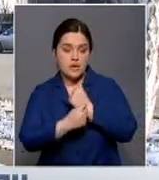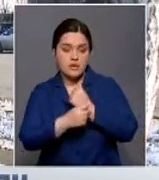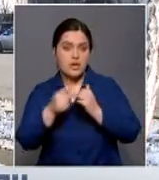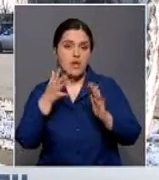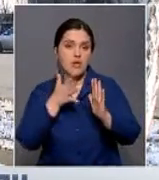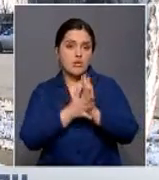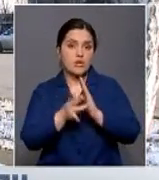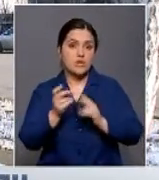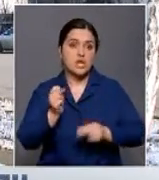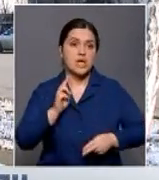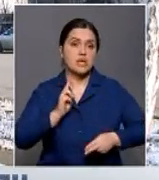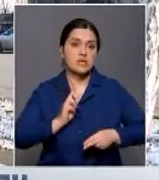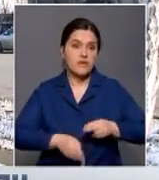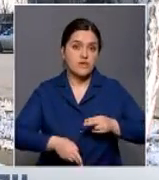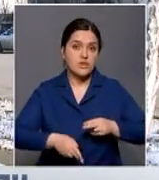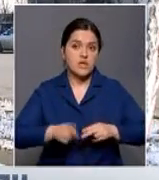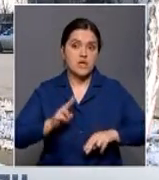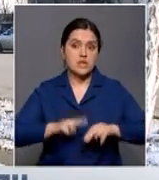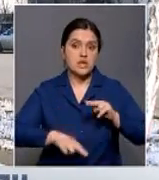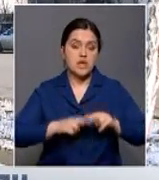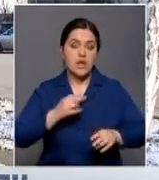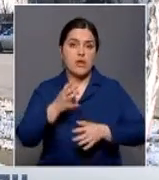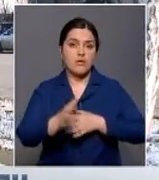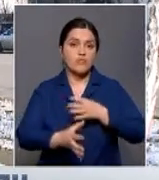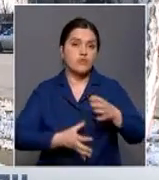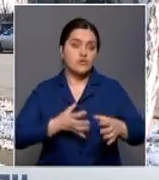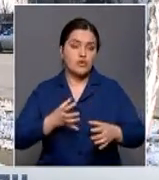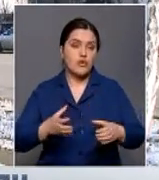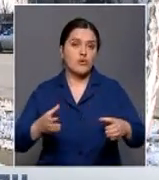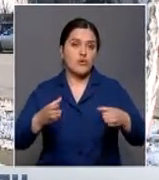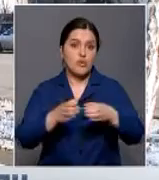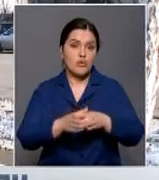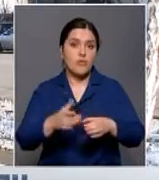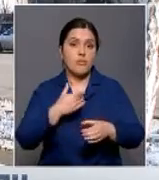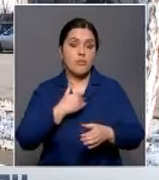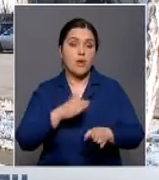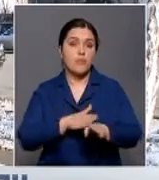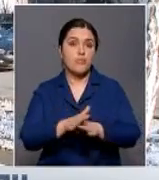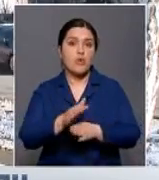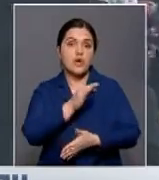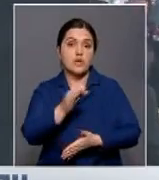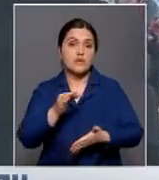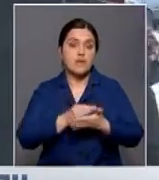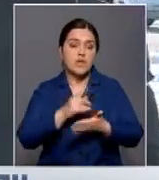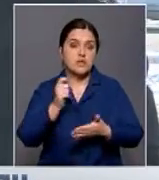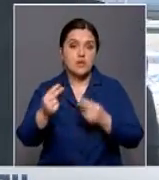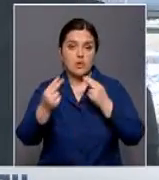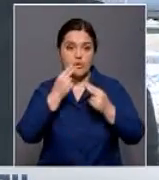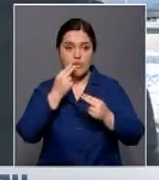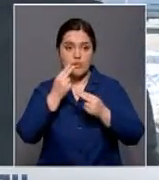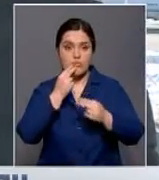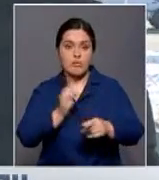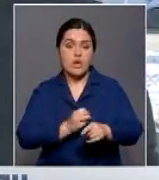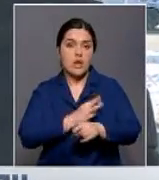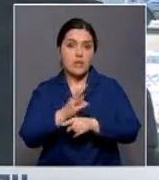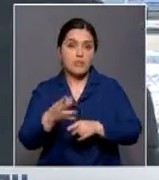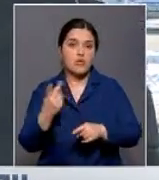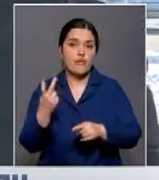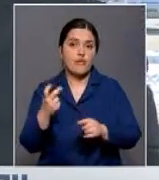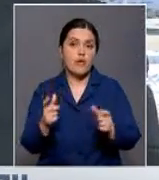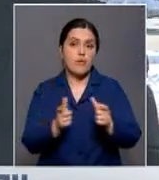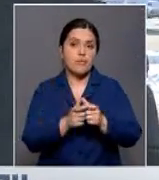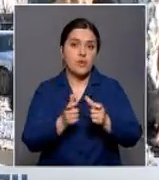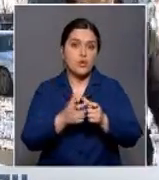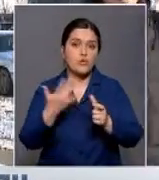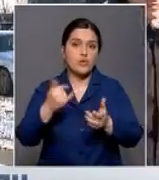завершение строительства международного комплекса. Мы полностью отвечаем за продовольственное снабжение. Уже около 200 билетов